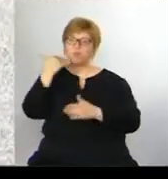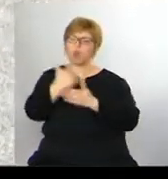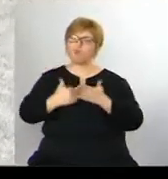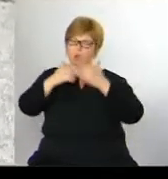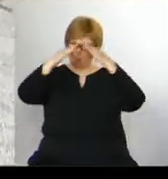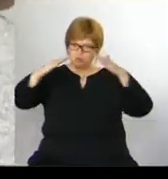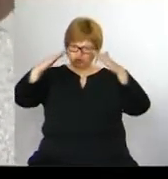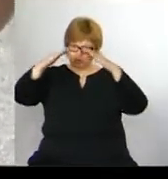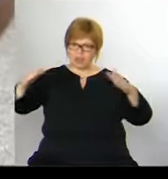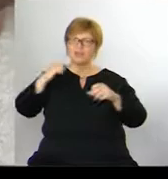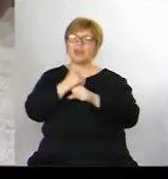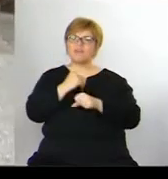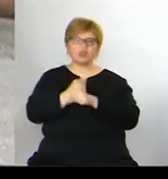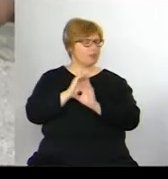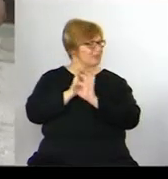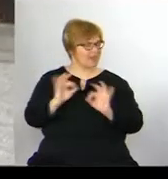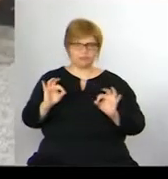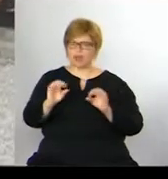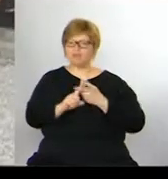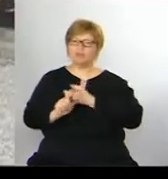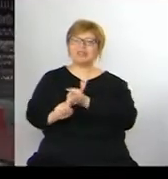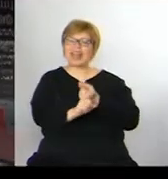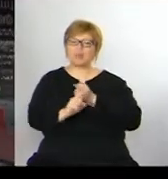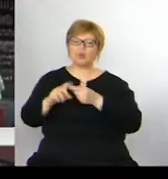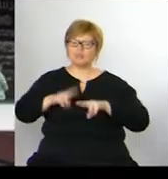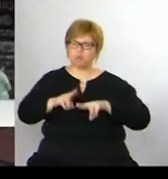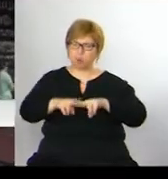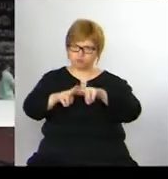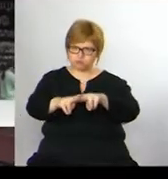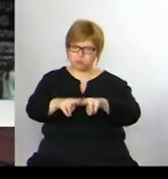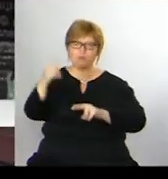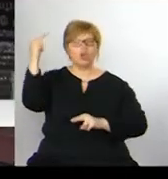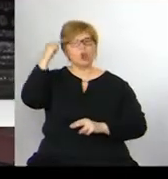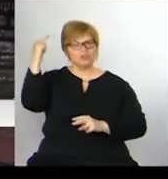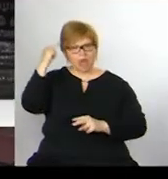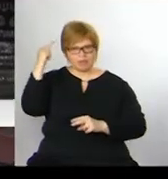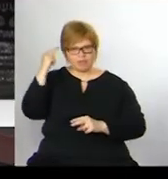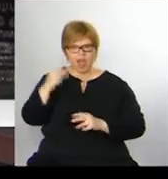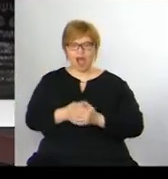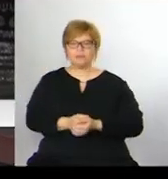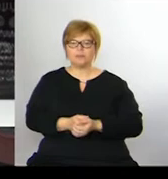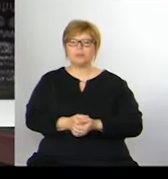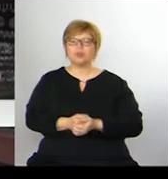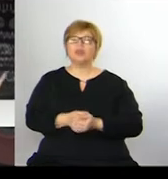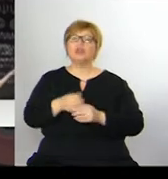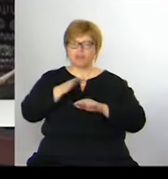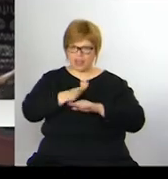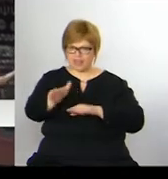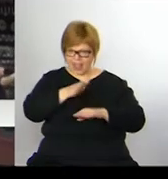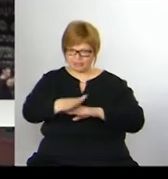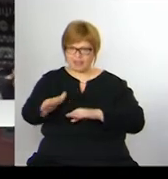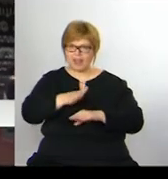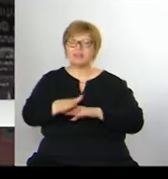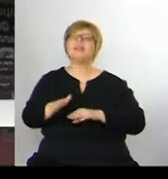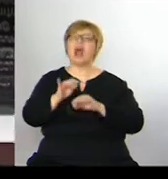je vyrobený nesprávnou technologií. To znamená, že sice řezány šindel je